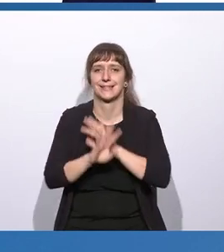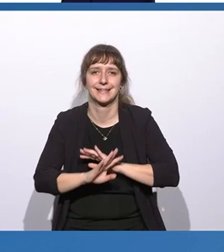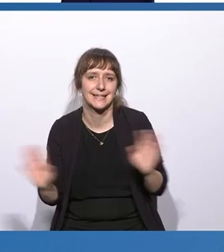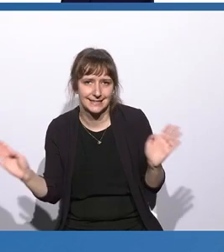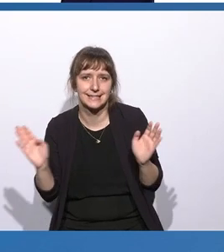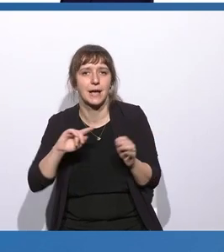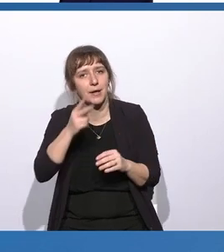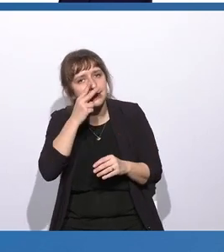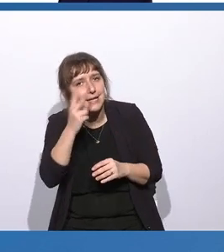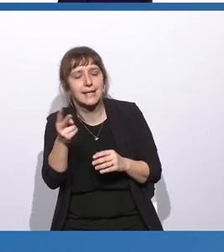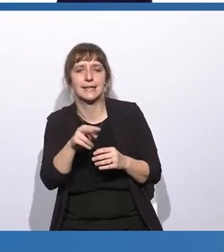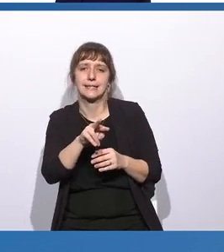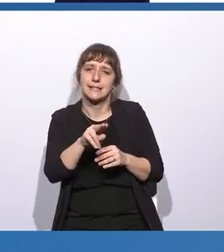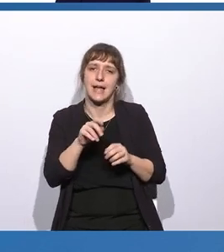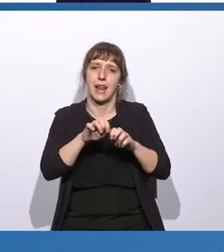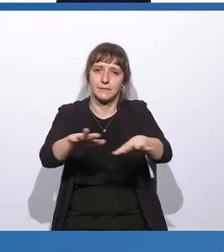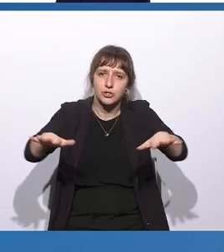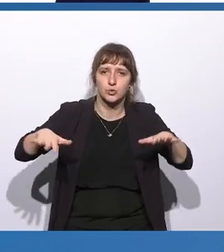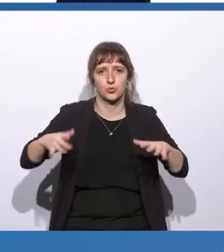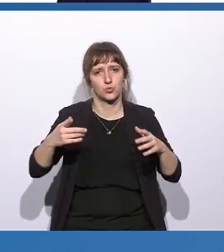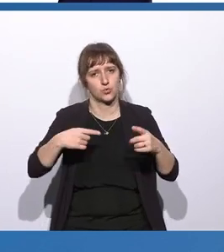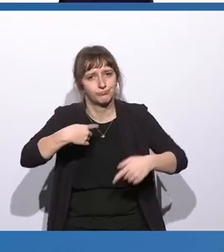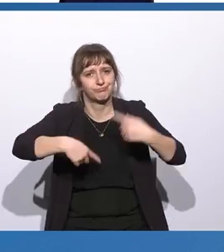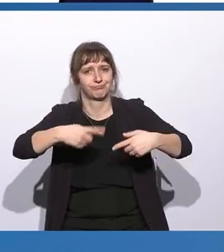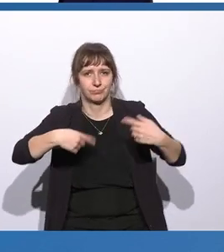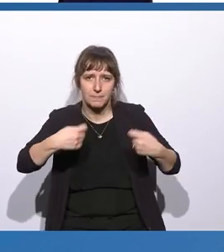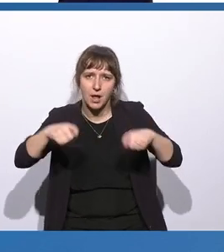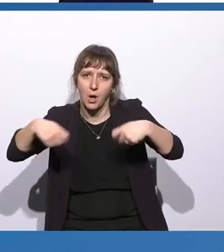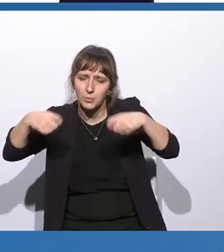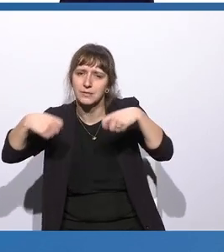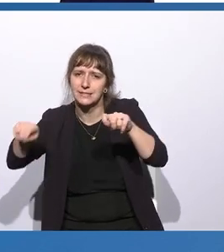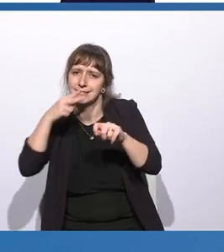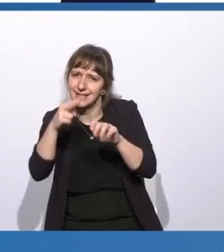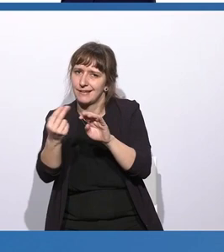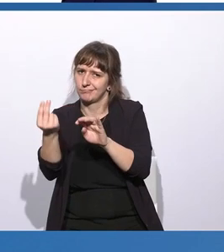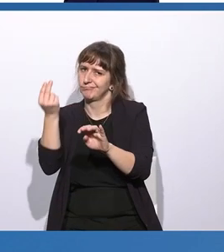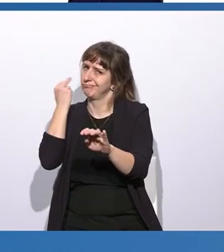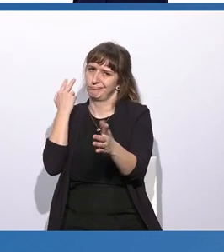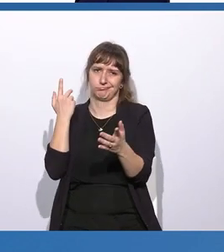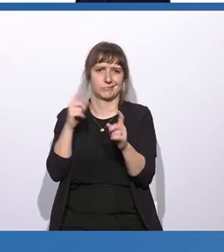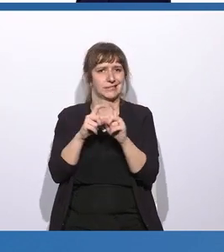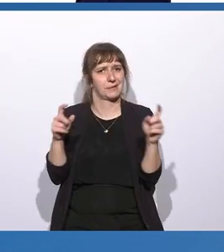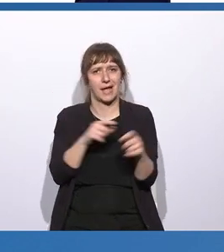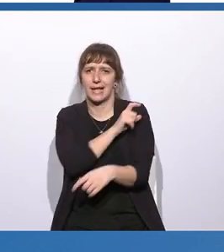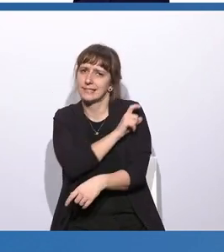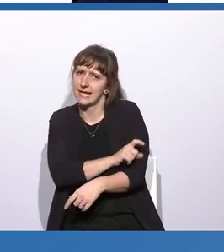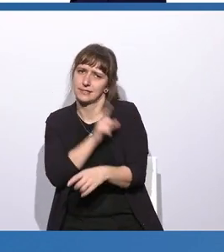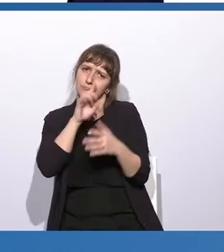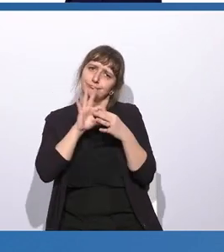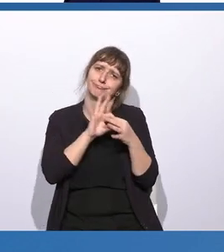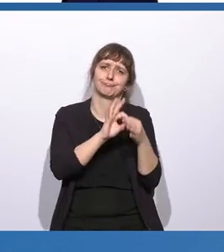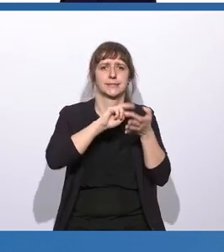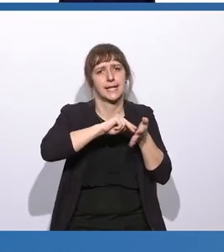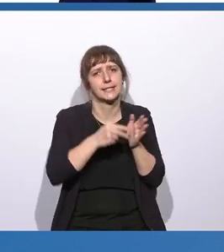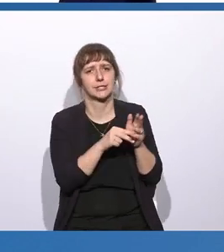und Bauen von digitalen Infrastrukturen, ist natürlich, System mehr Resilienz in der Vergangenheit sehr, sehr stark technisch-organisatorisch bearbeitet wurde.